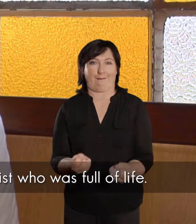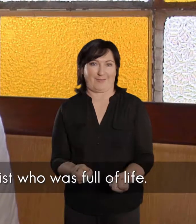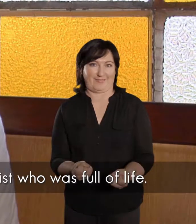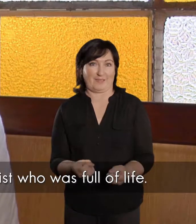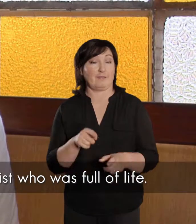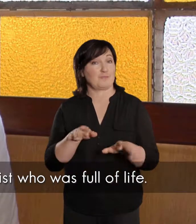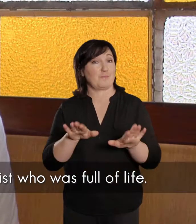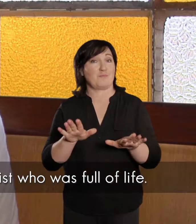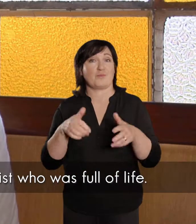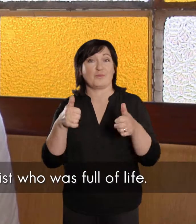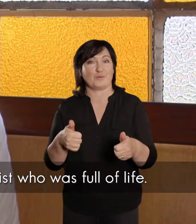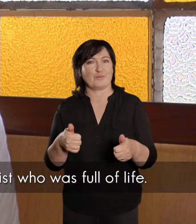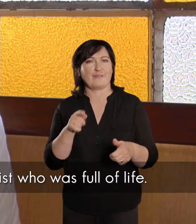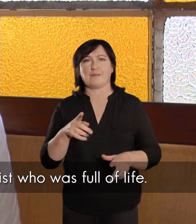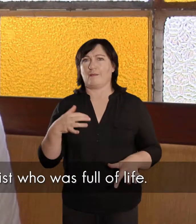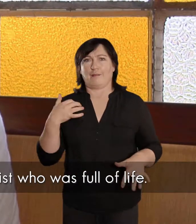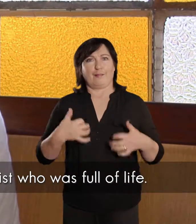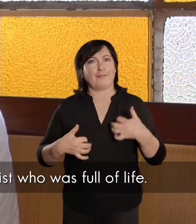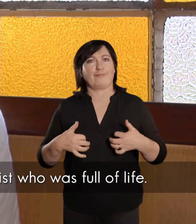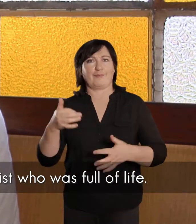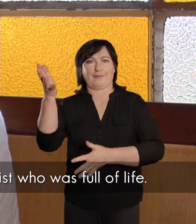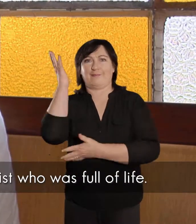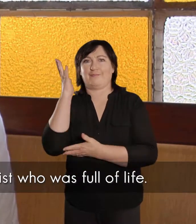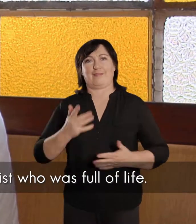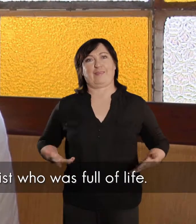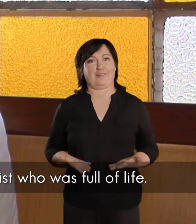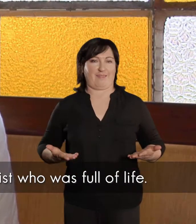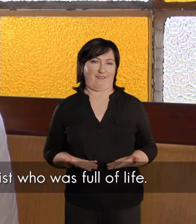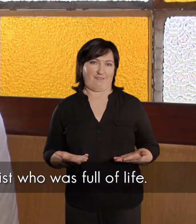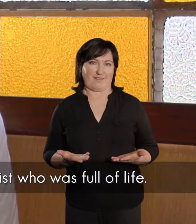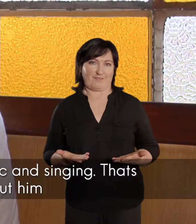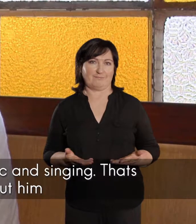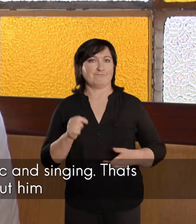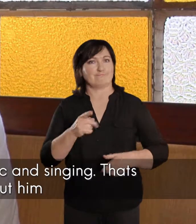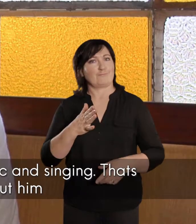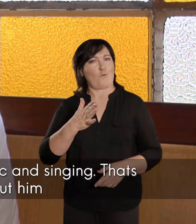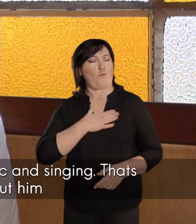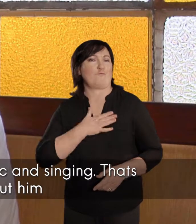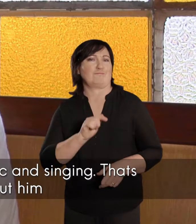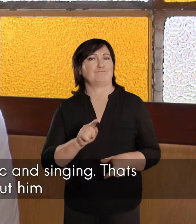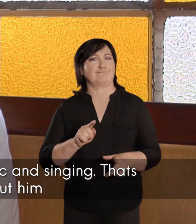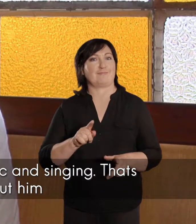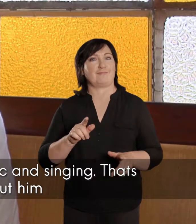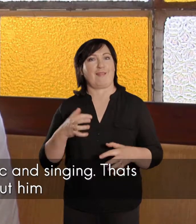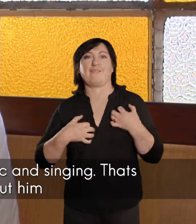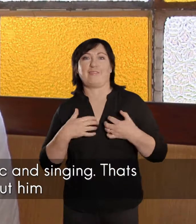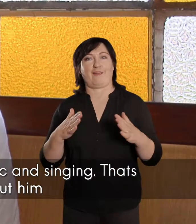en dit was, baie goed. Hy was een lievende, evangeliedienaar. Hy het gehou van een lievende kerk,